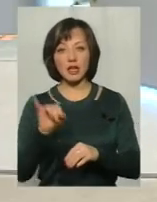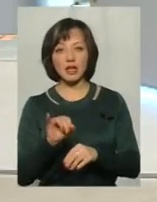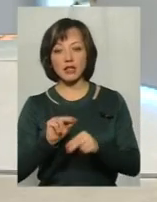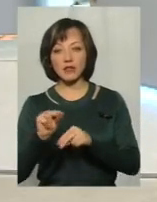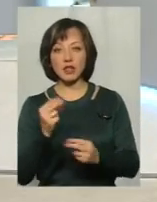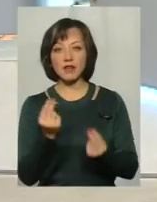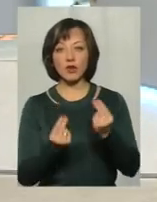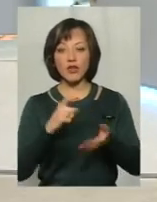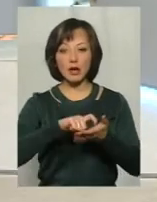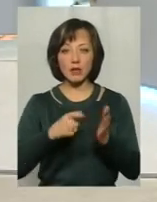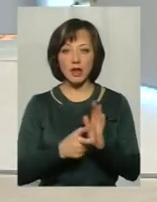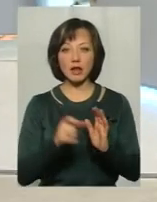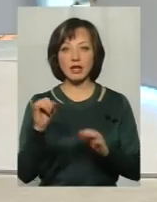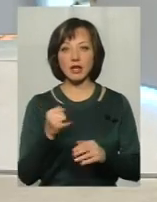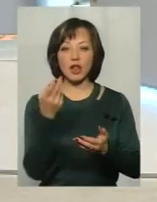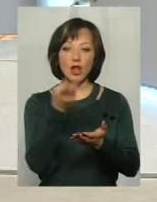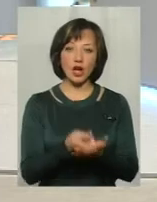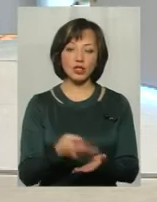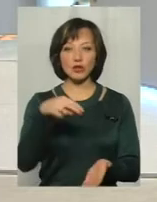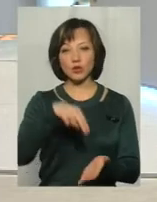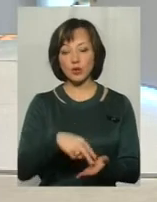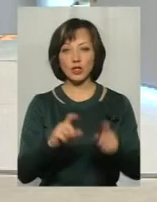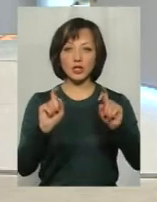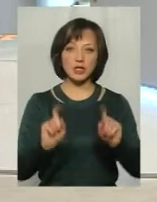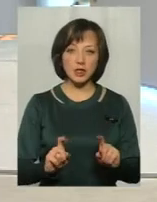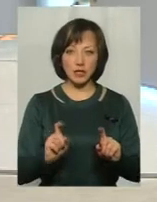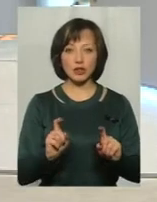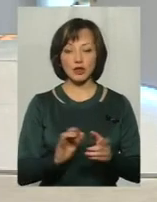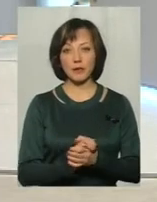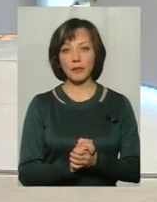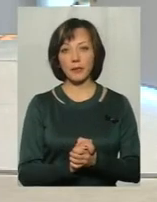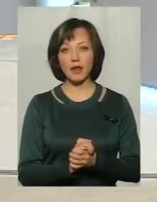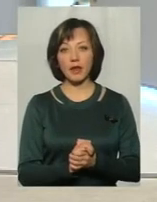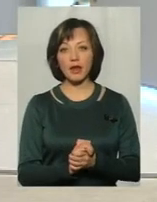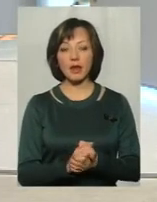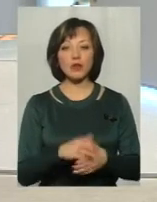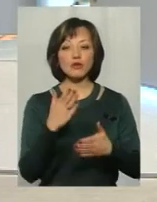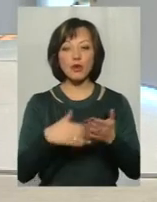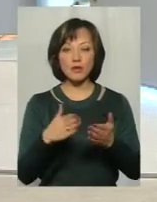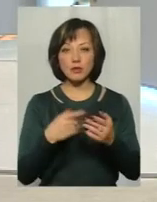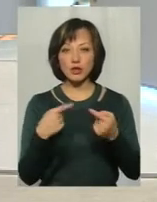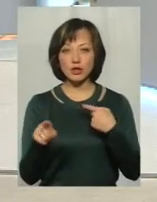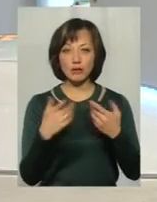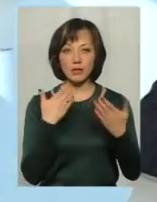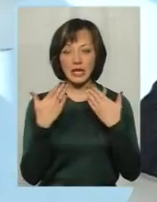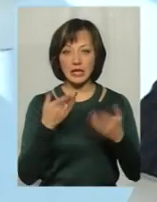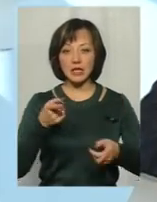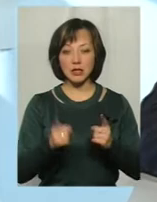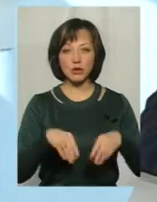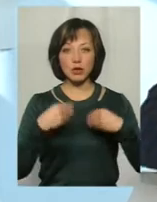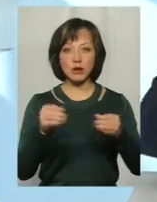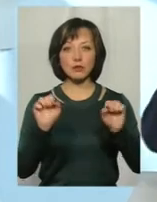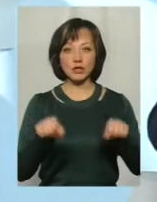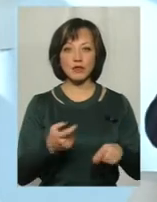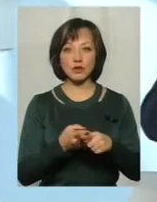навчання в ігрових кімнатах, і лежачі, і стоячі, і сидячі. Тобто зовсім інший підхід, який дійсно дасть